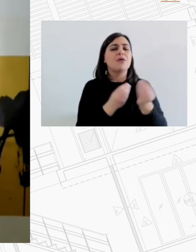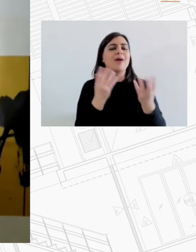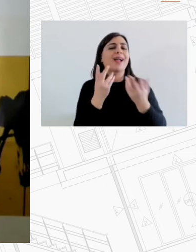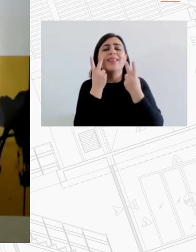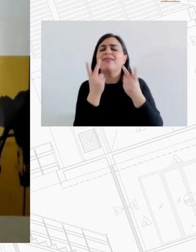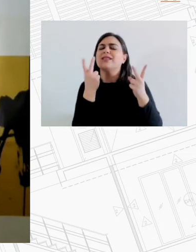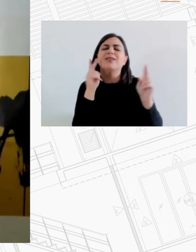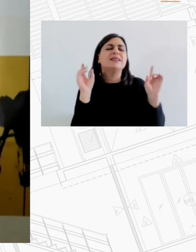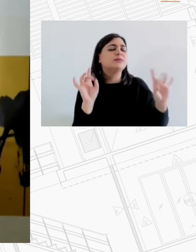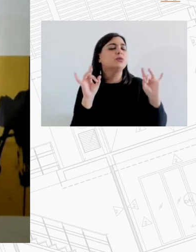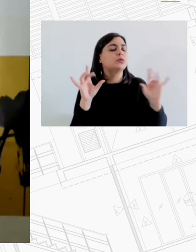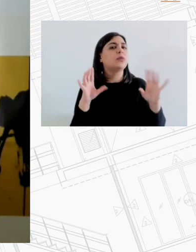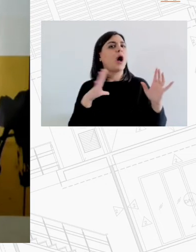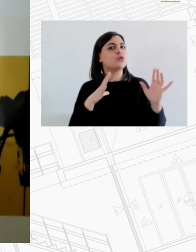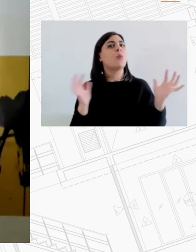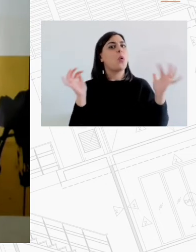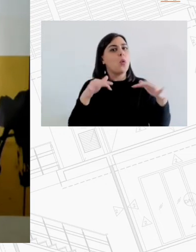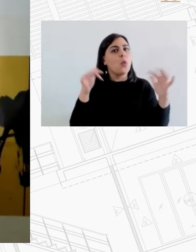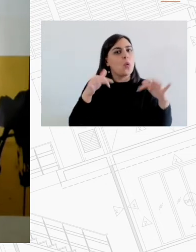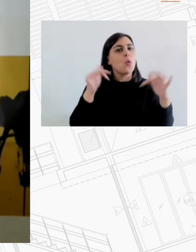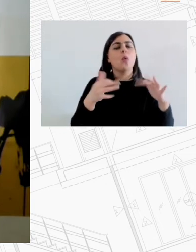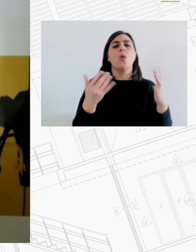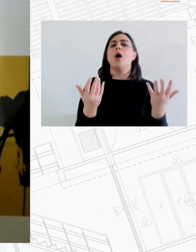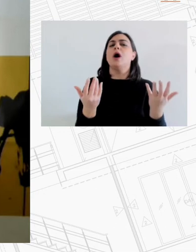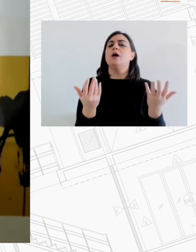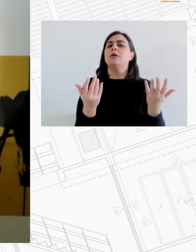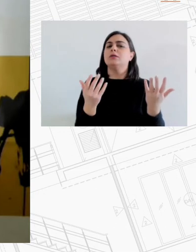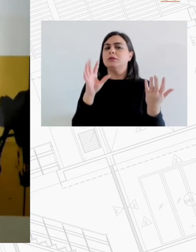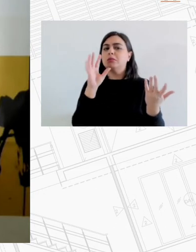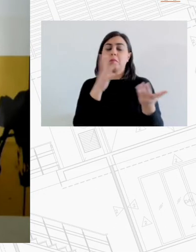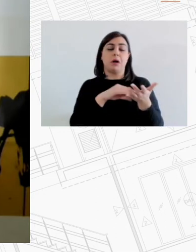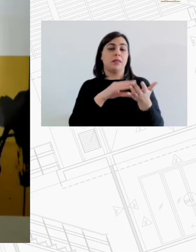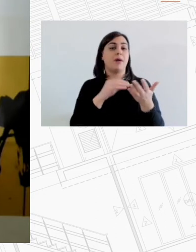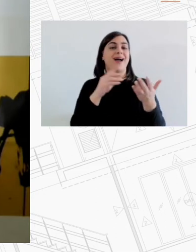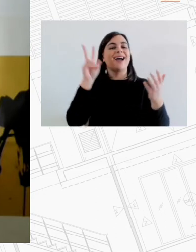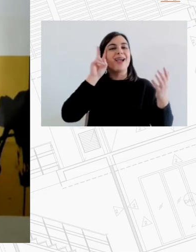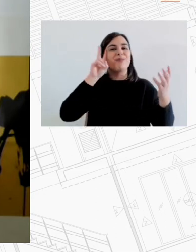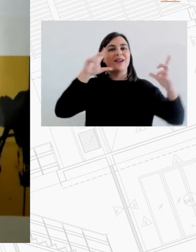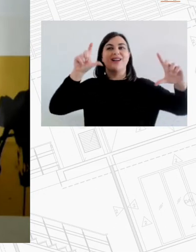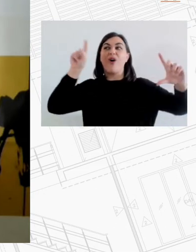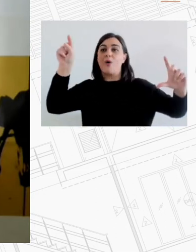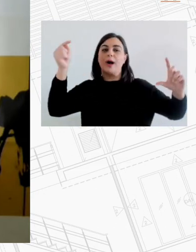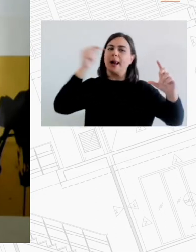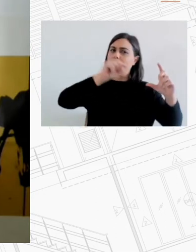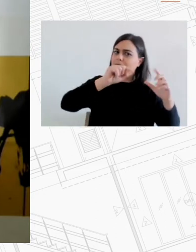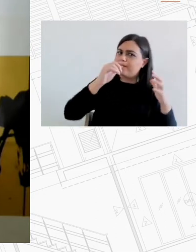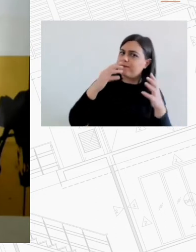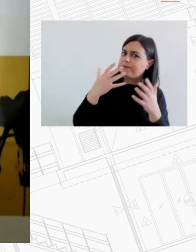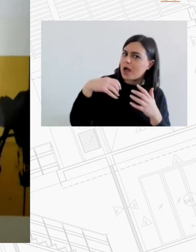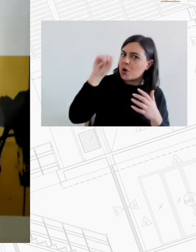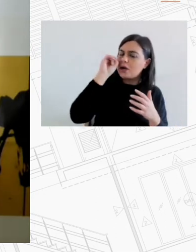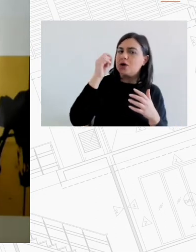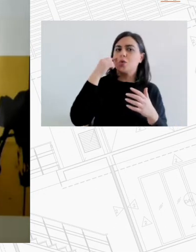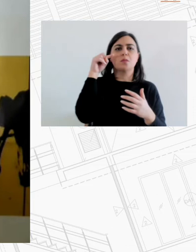ίσα ίσα προσέλκυε πολλοί κόσμο ο οποίος πήγαινε στο Βερολίνο για να δοκιμάσει την τύχη του μια σειρά από επαγγέλματα κυρίως της λεγόμενης